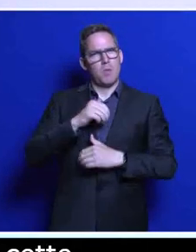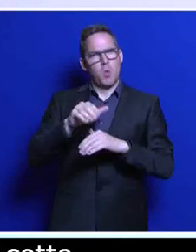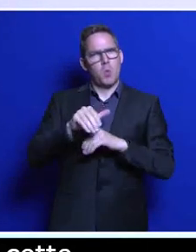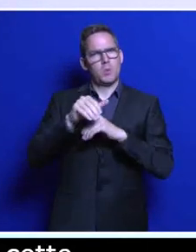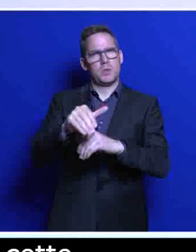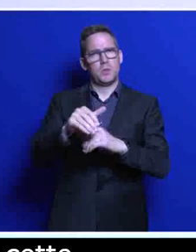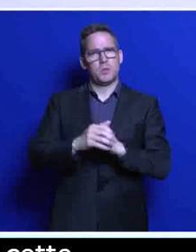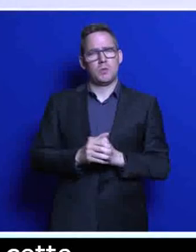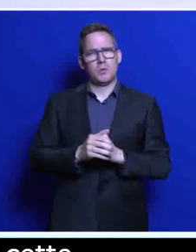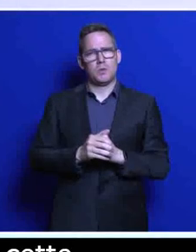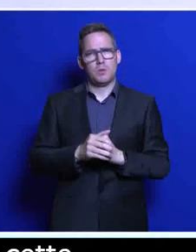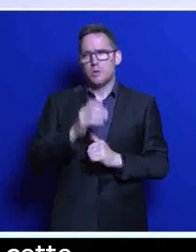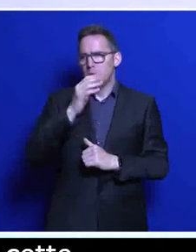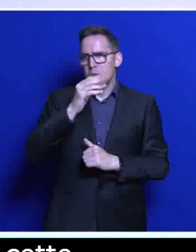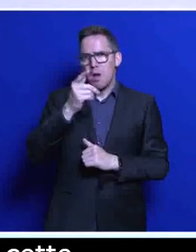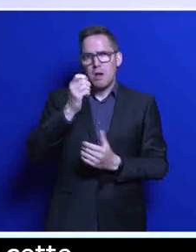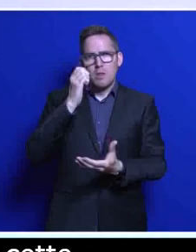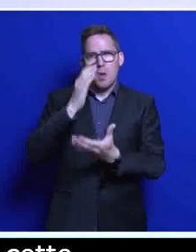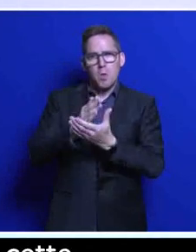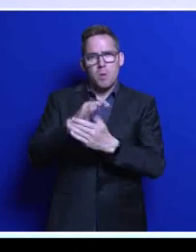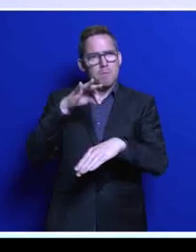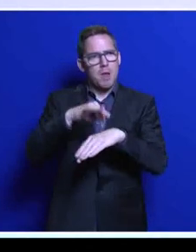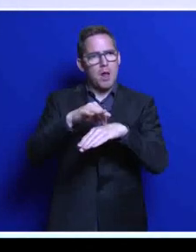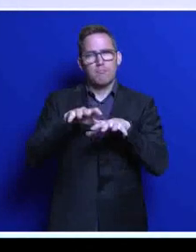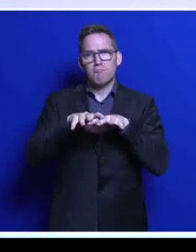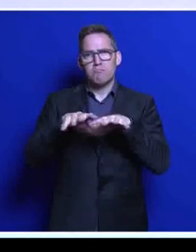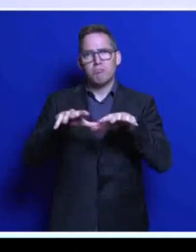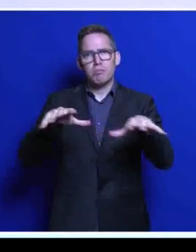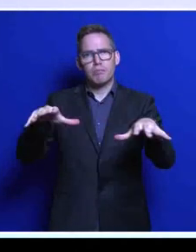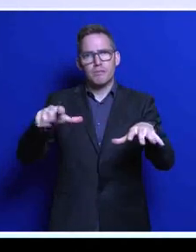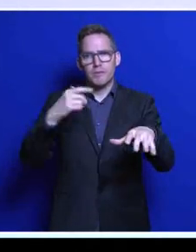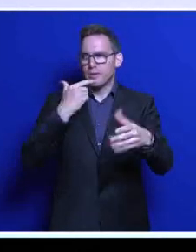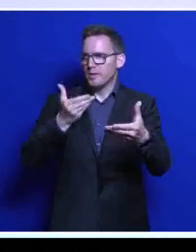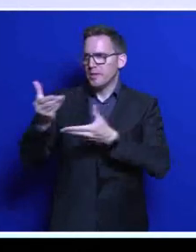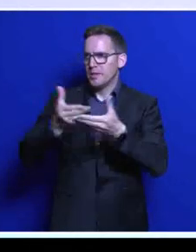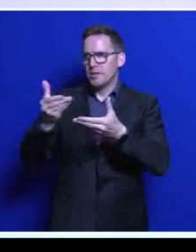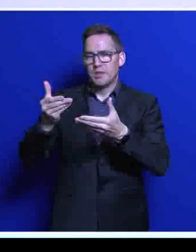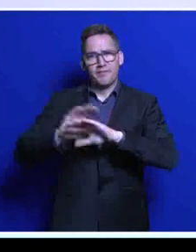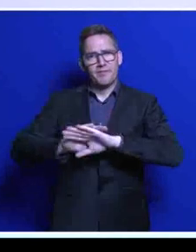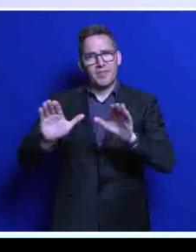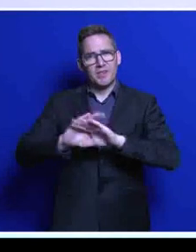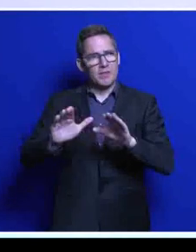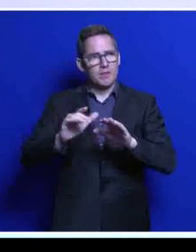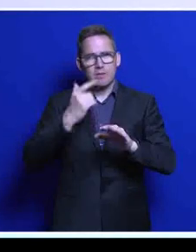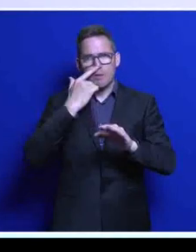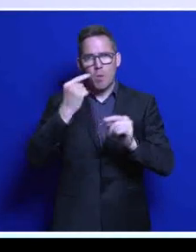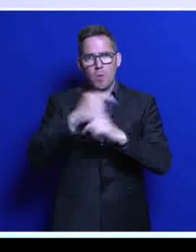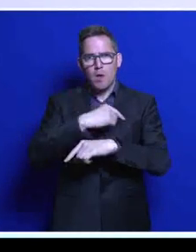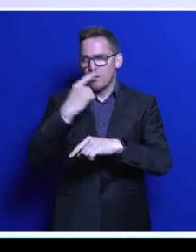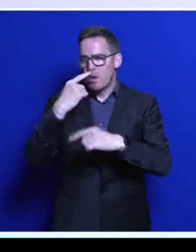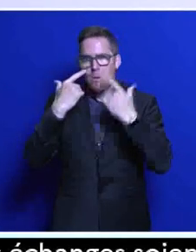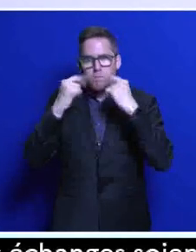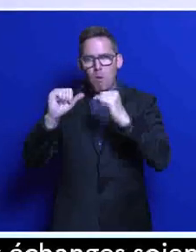soient brutalement interrompus à cause d'une pandémie et que nous soyons trop dépendants les uns des autres.